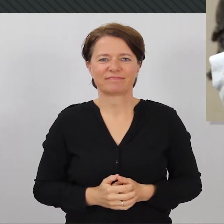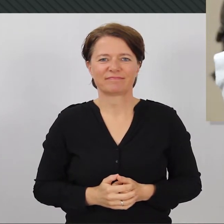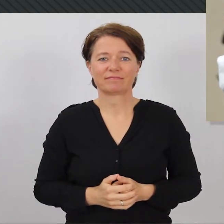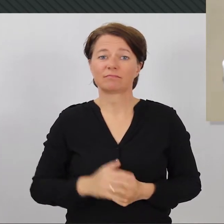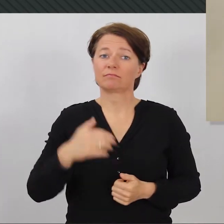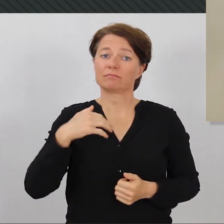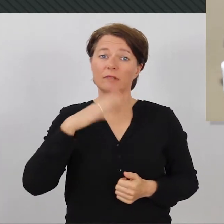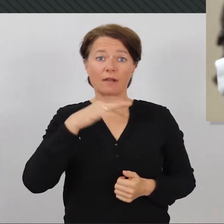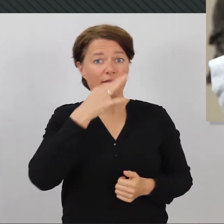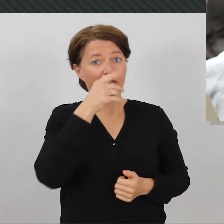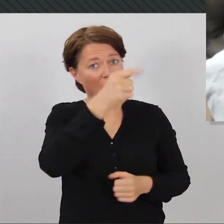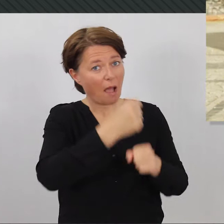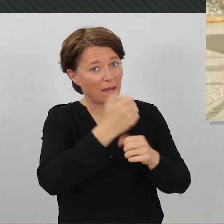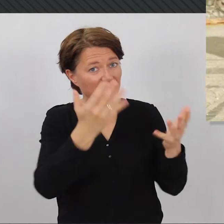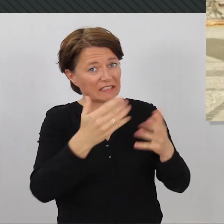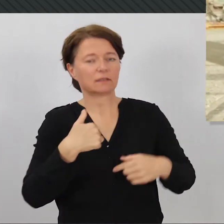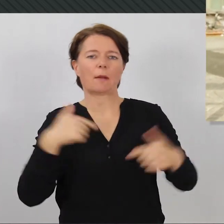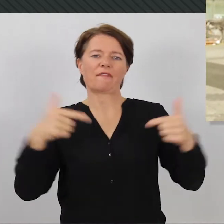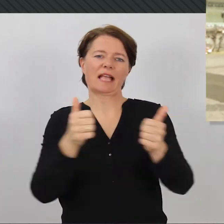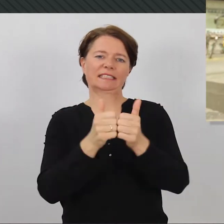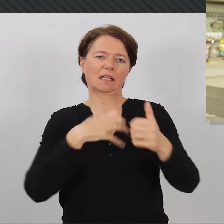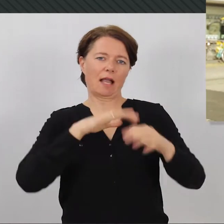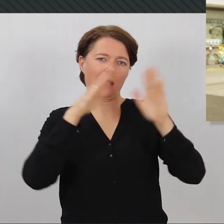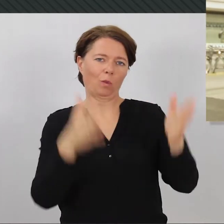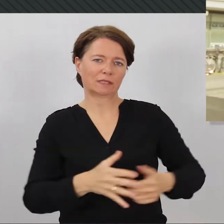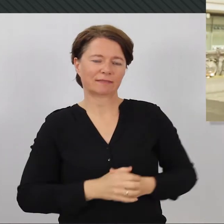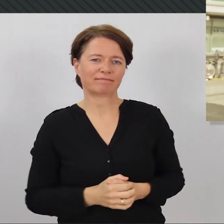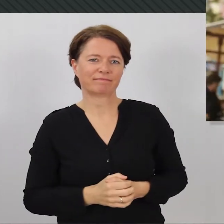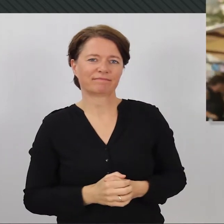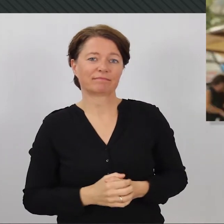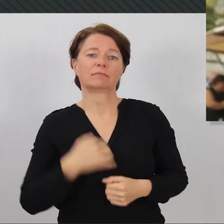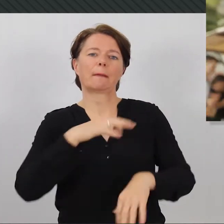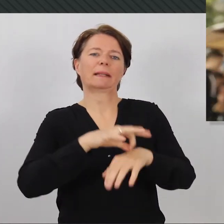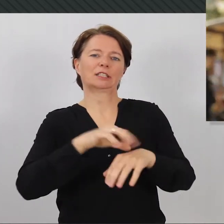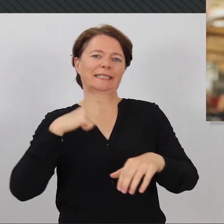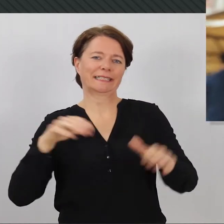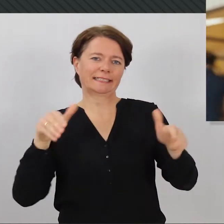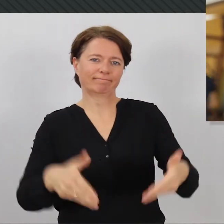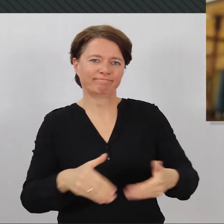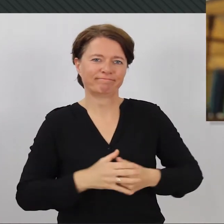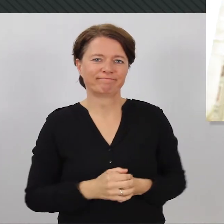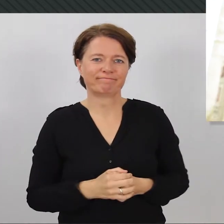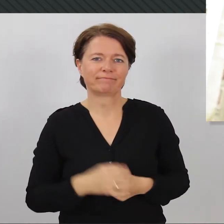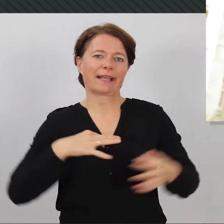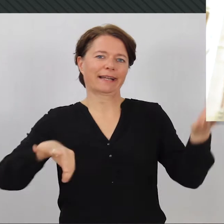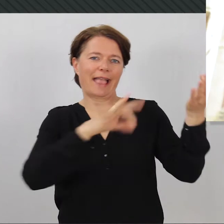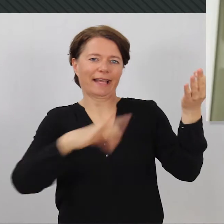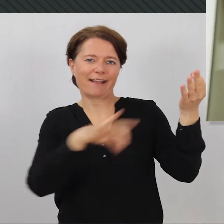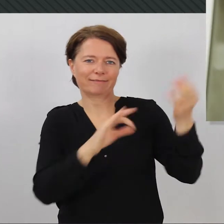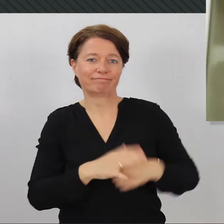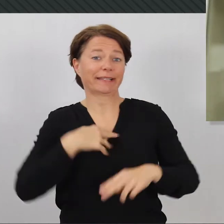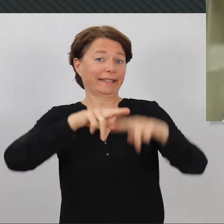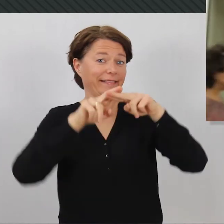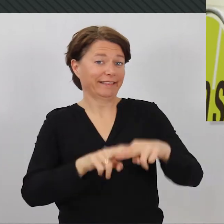Darf ich fragen, was Sie beruflich machen? Ich arbeite im Liegeassistenz. Krankenhaus. Ich bin beim medizinischen Dienst. Ich bin Geiger.